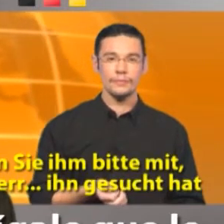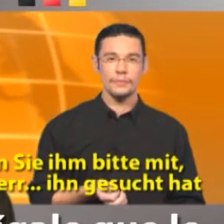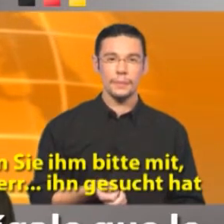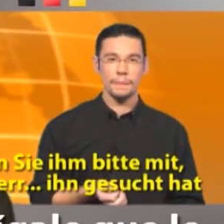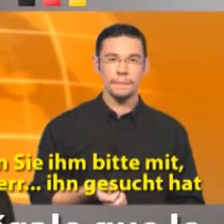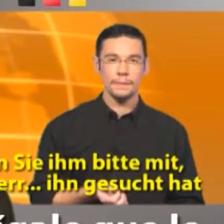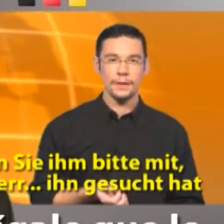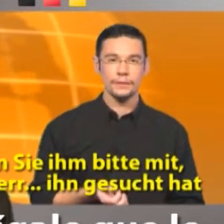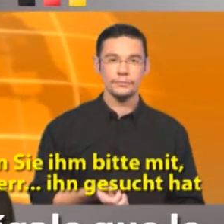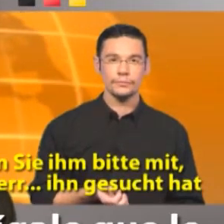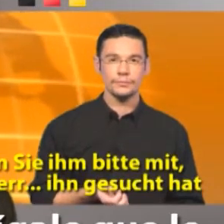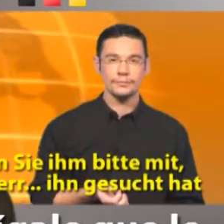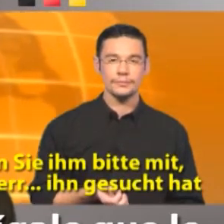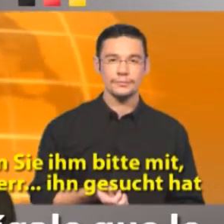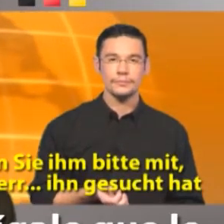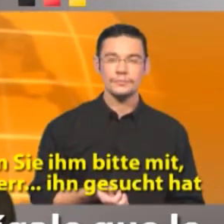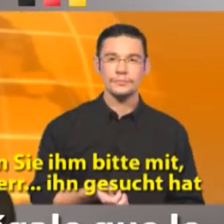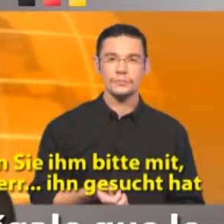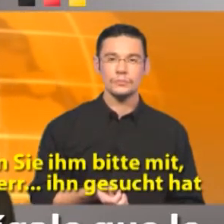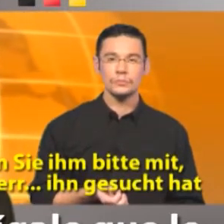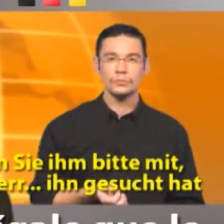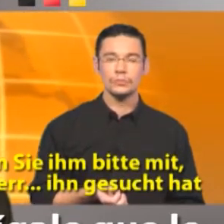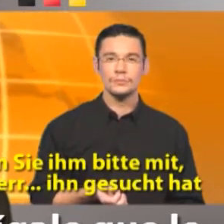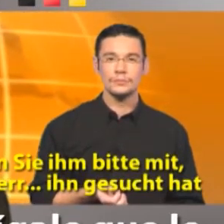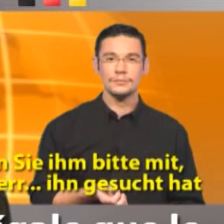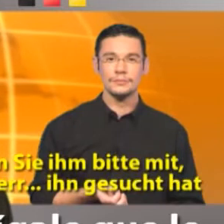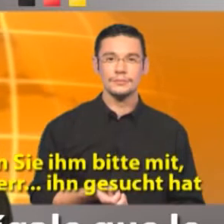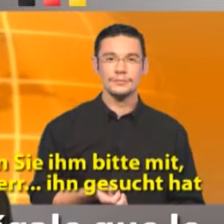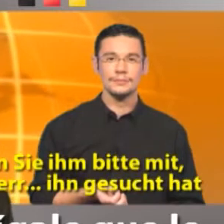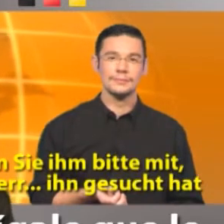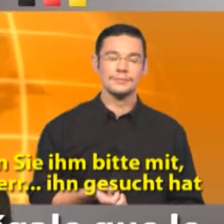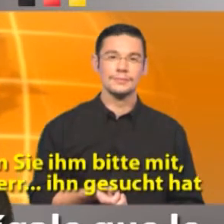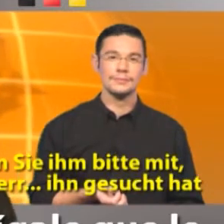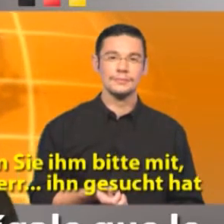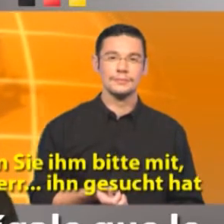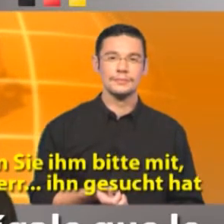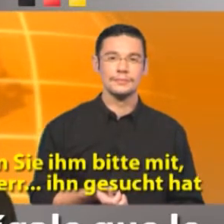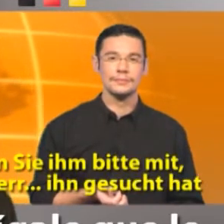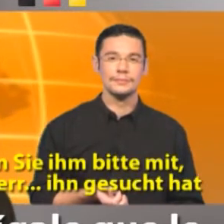Por favor Dígale Que le ha llamado El Señor